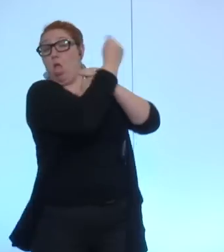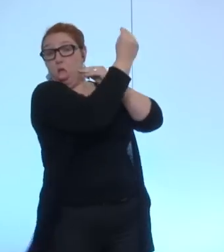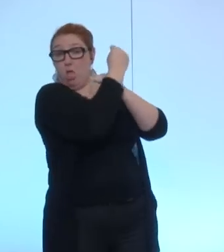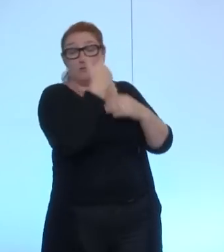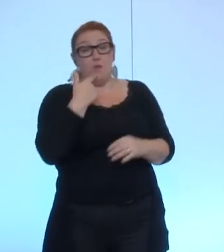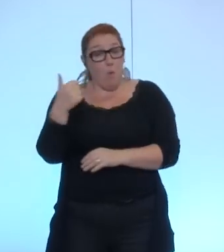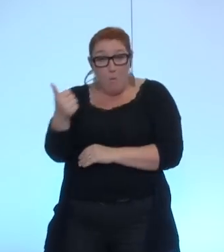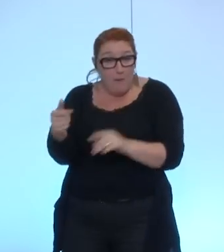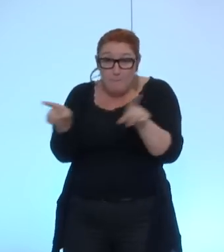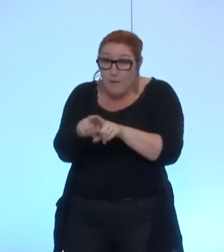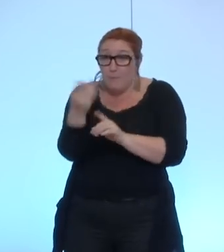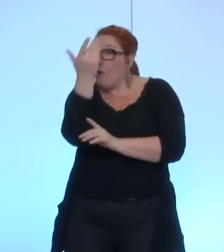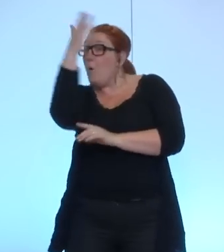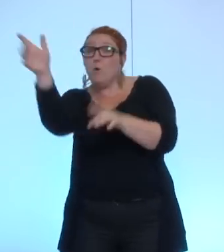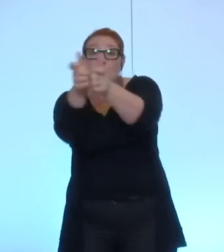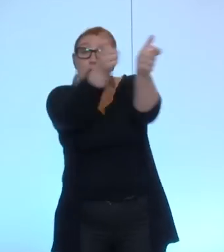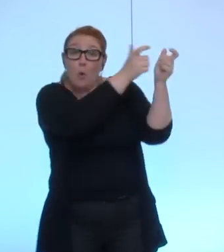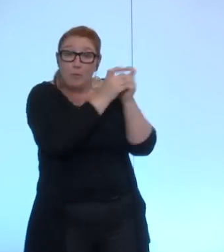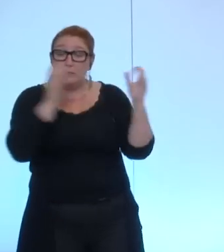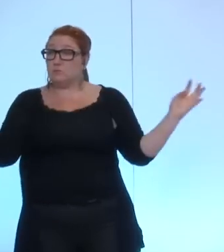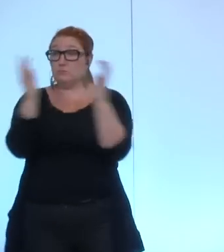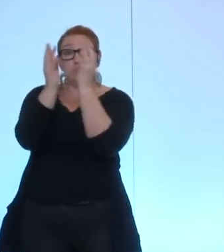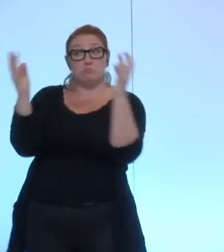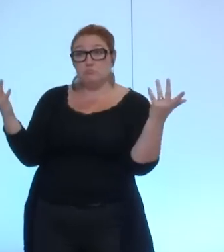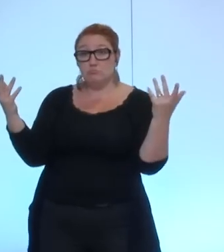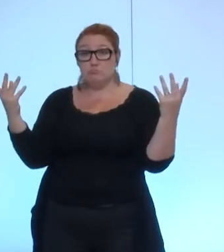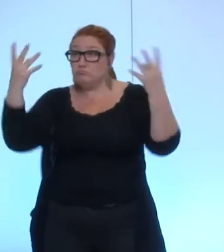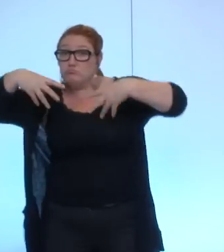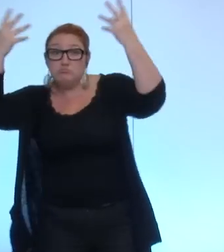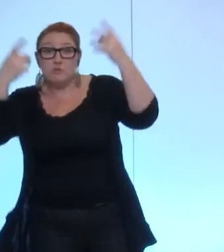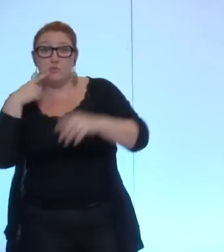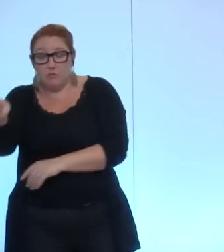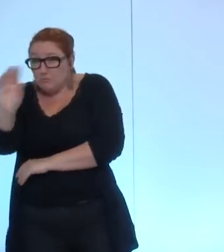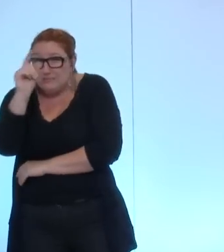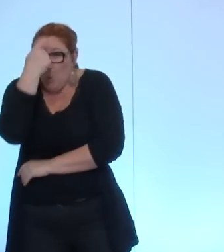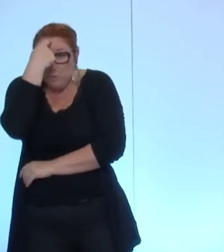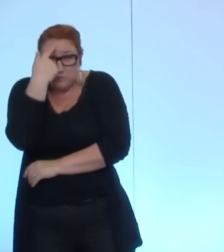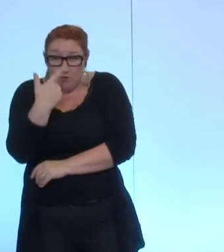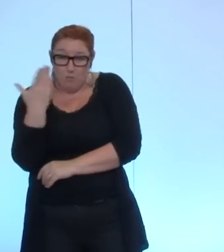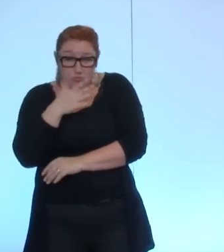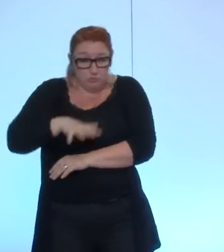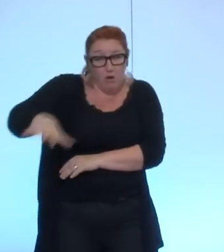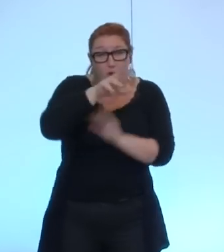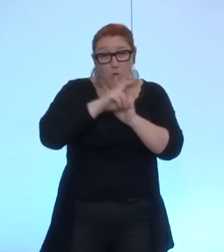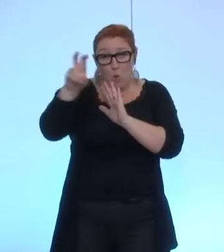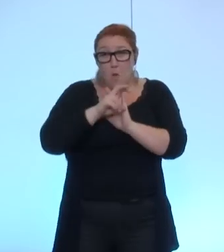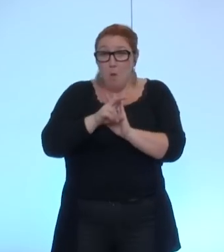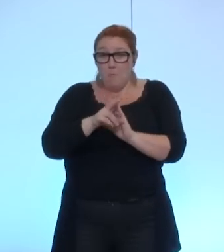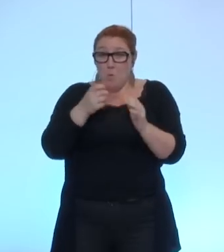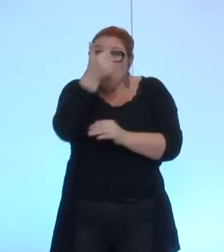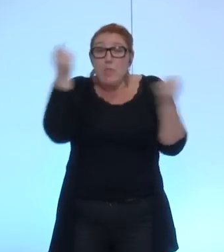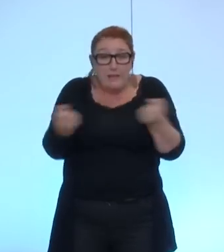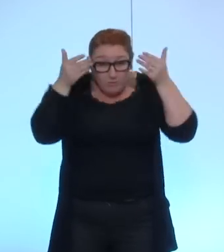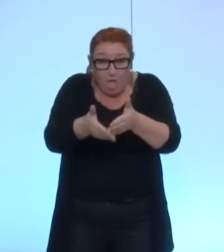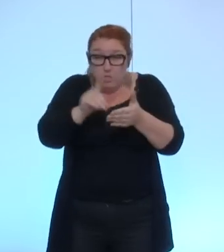aussi croisent d'autres acteurs économiques un peu partout et sont conscients du besoin de diversification d'autres territoires les virages en termes